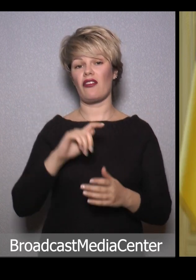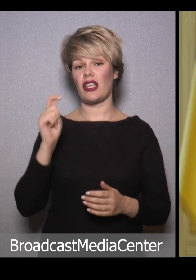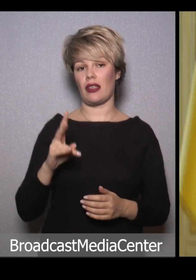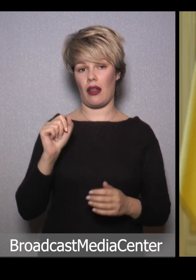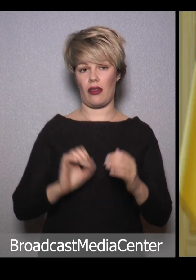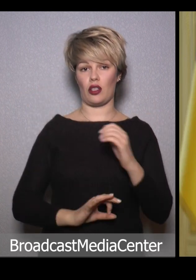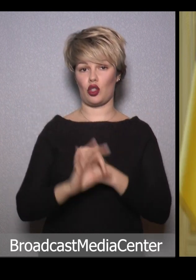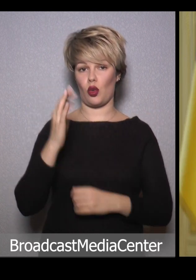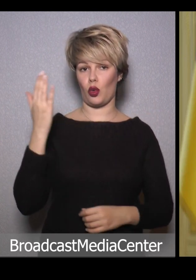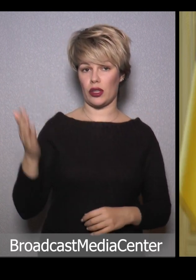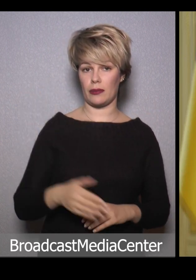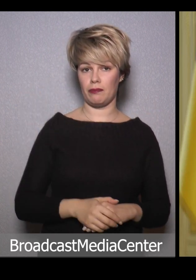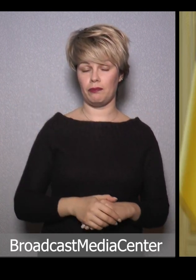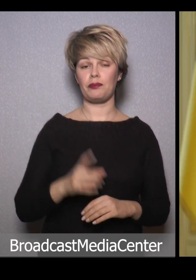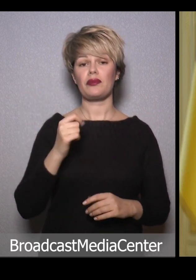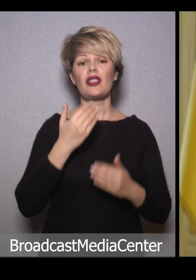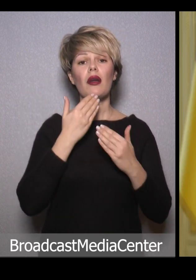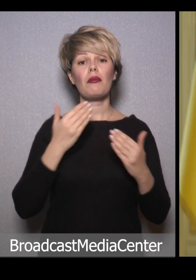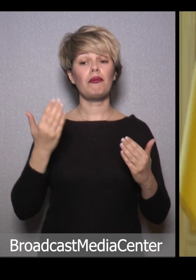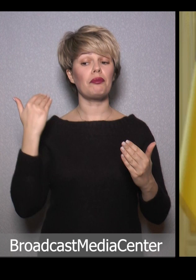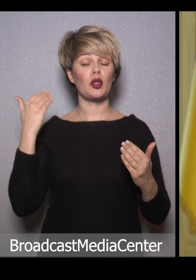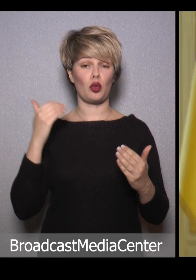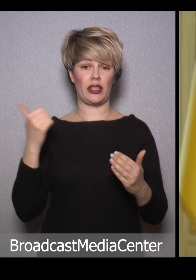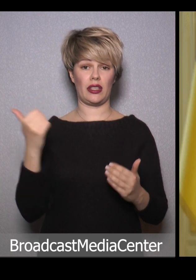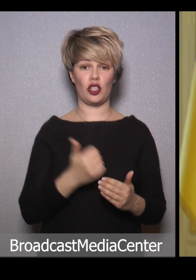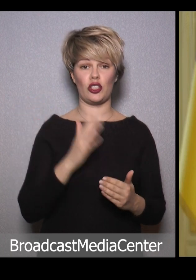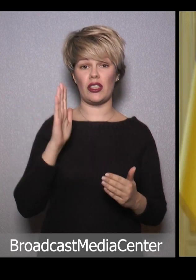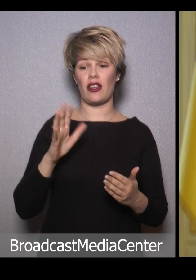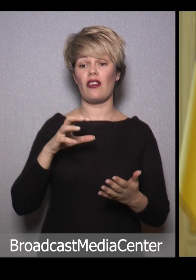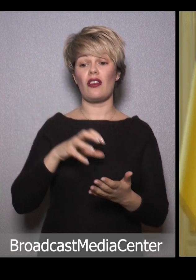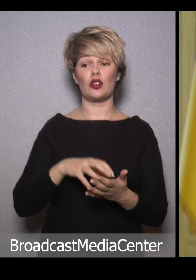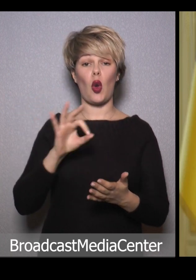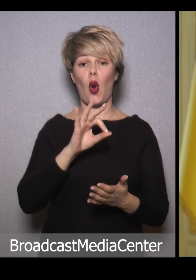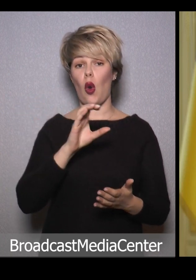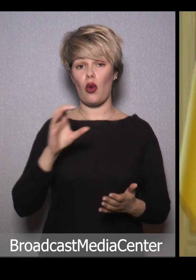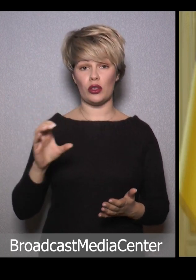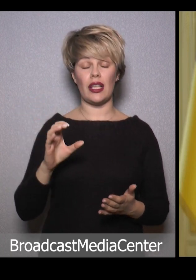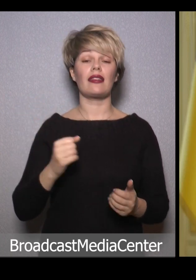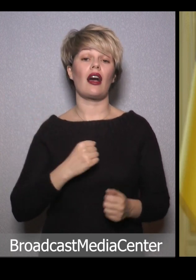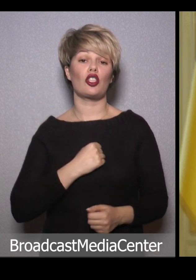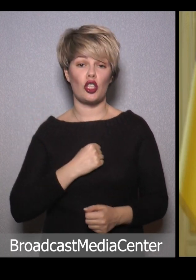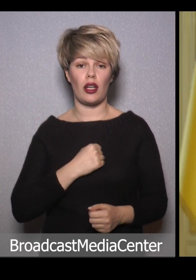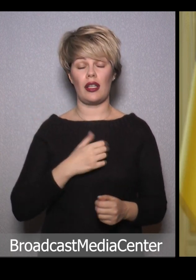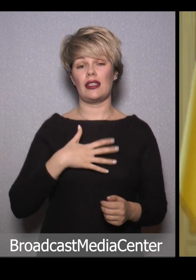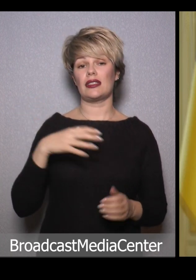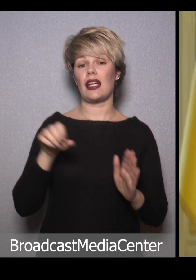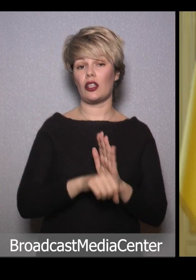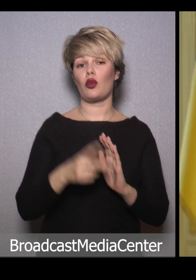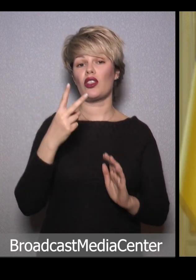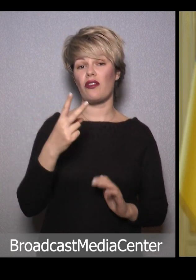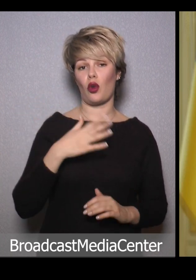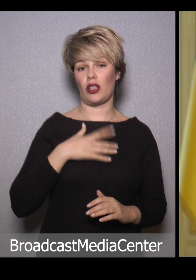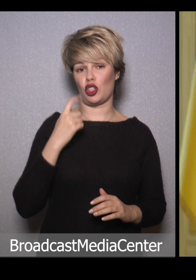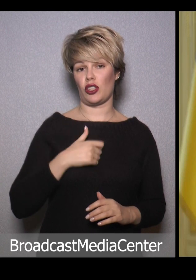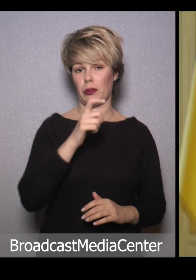війна на Сході. За минулий тиждень в зоні проведення операції об'єднаних сил, на жаль, загинуло двоє